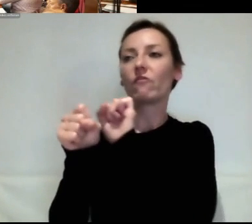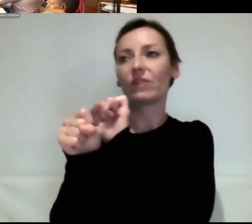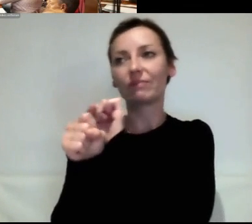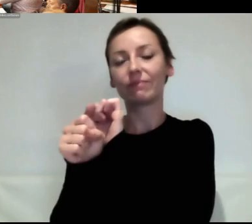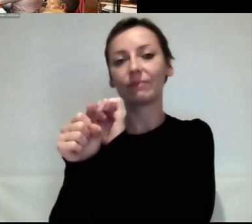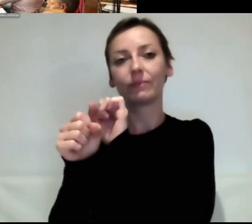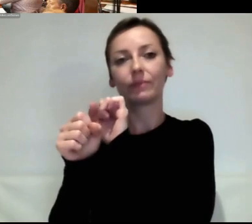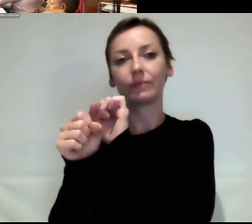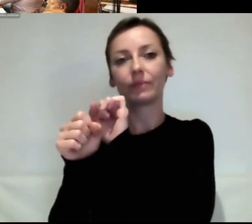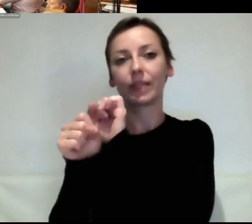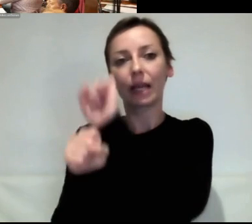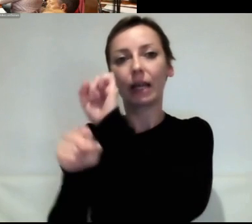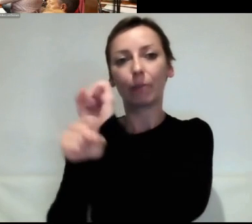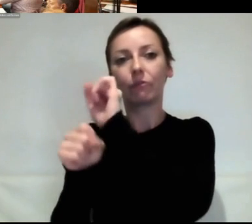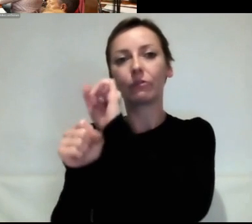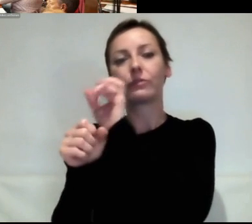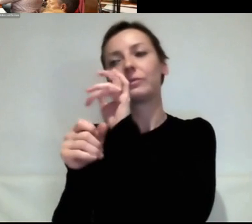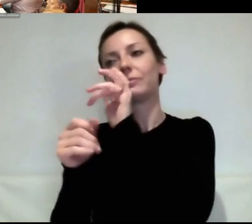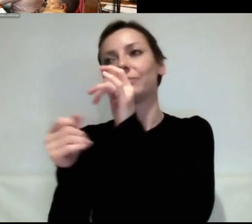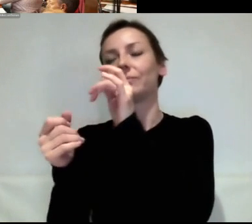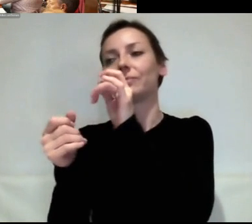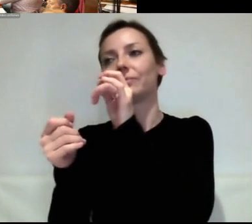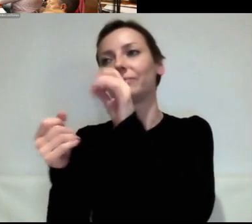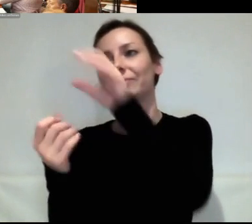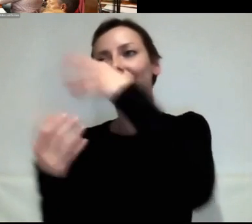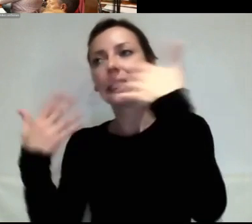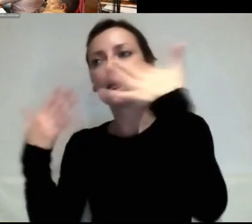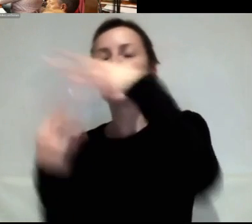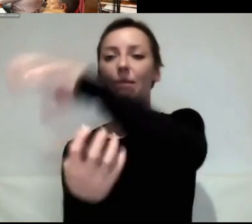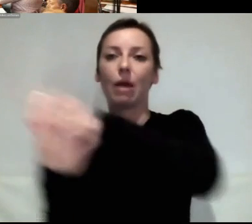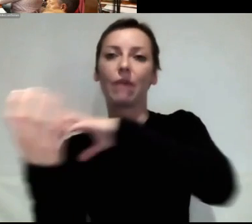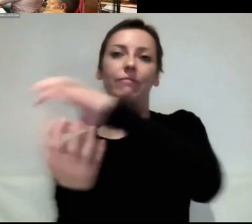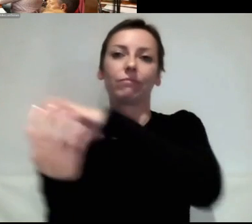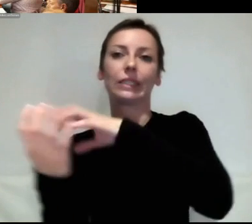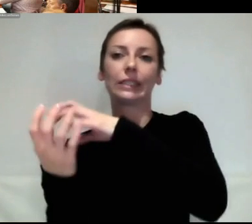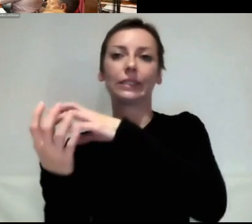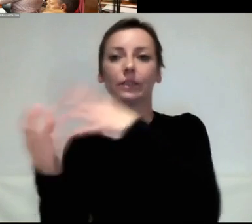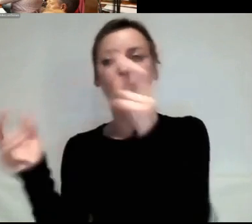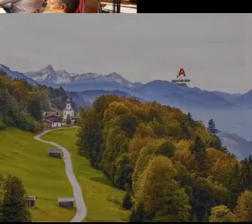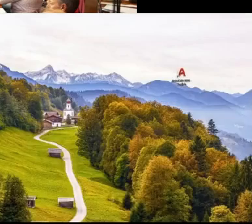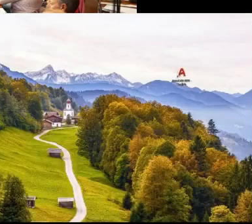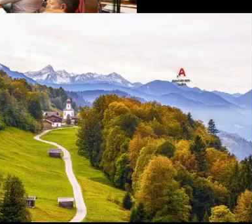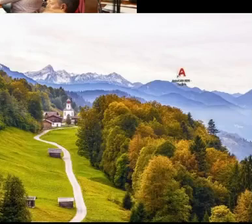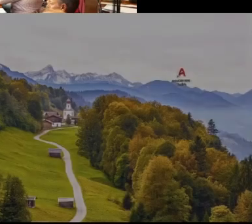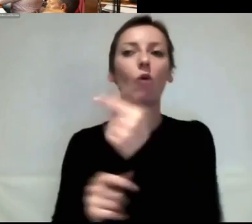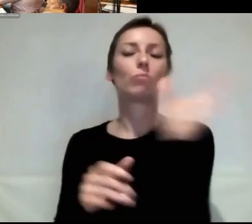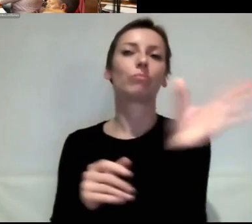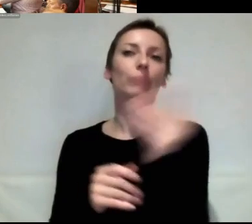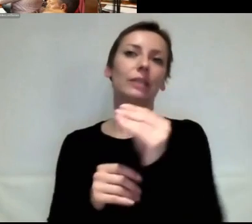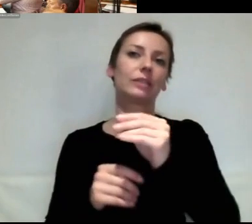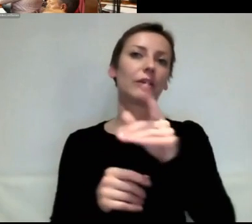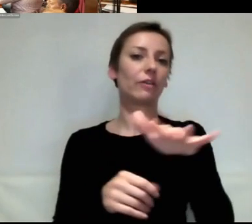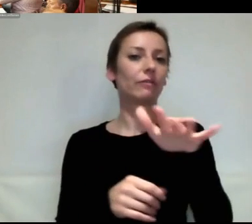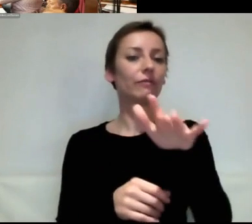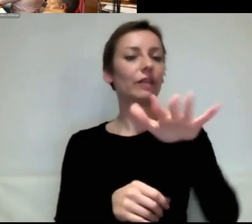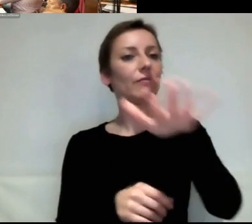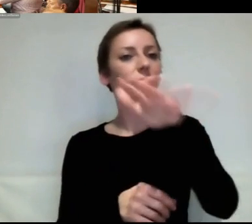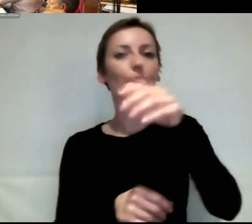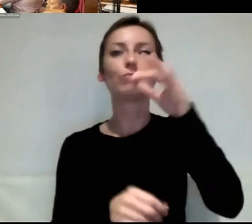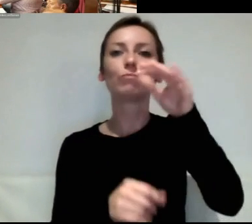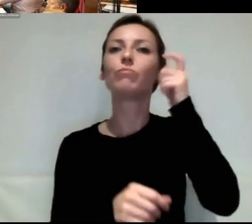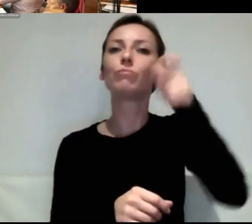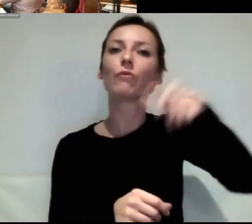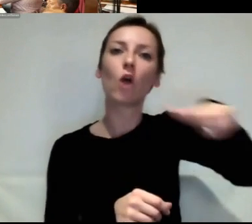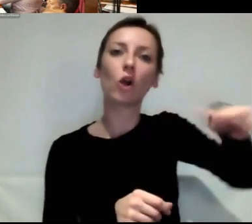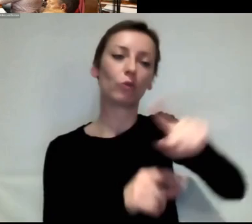Verfassung aufgenommen werden. Mit auch verbunden mit einem Volksentscheid soll das wohl passieren. Und das heißt hier,